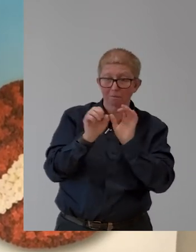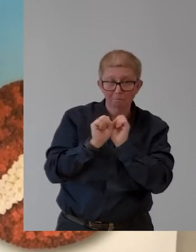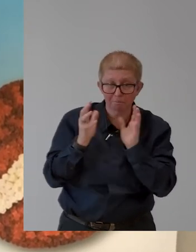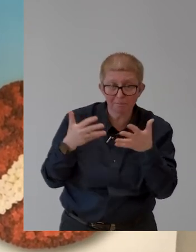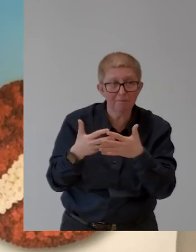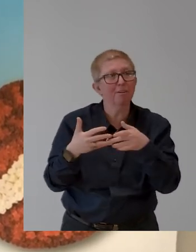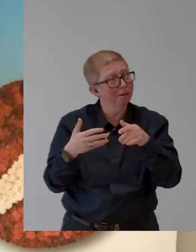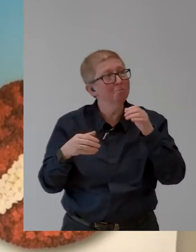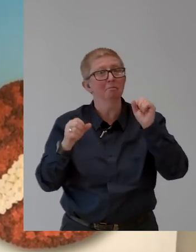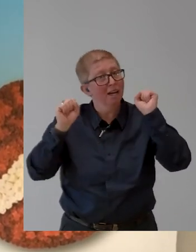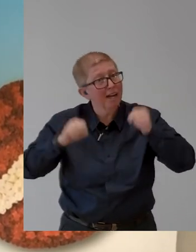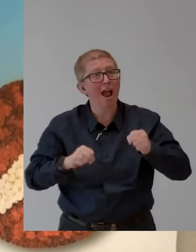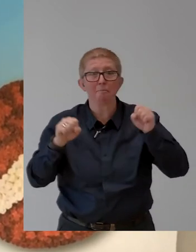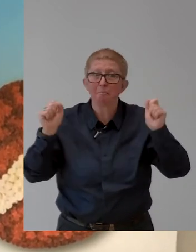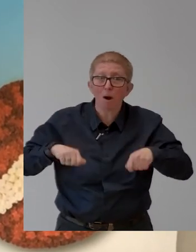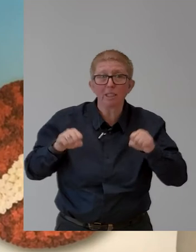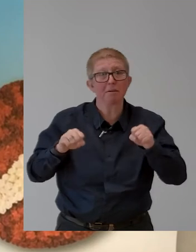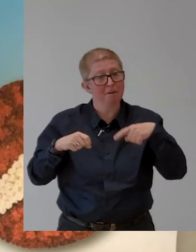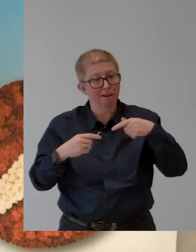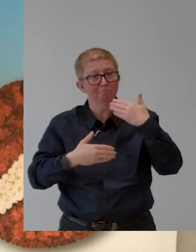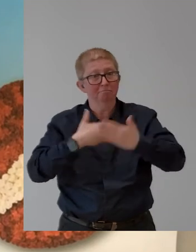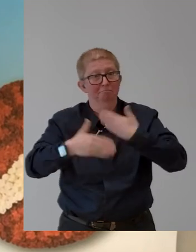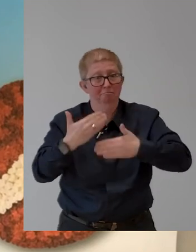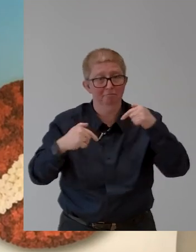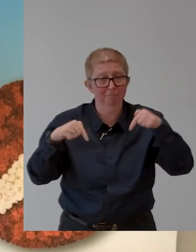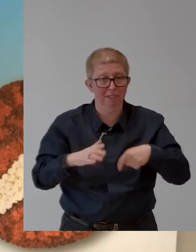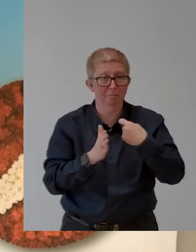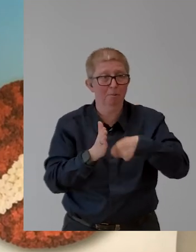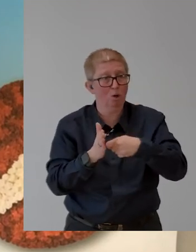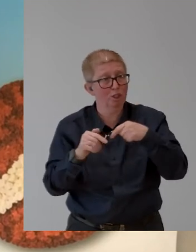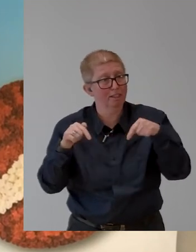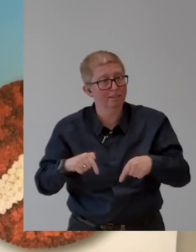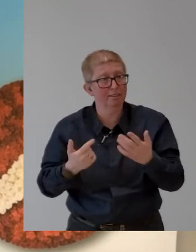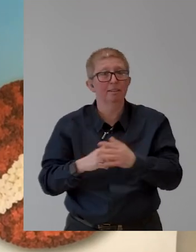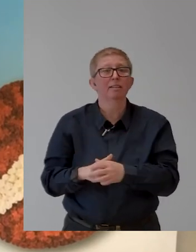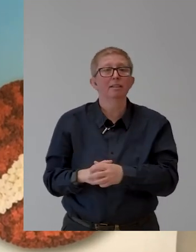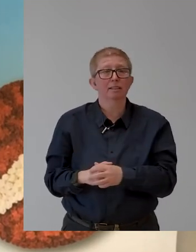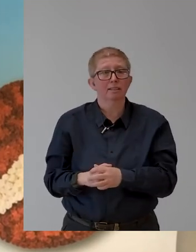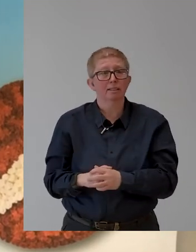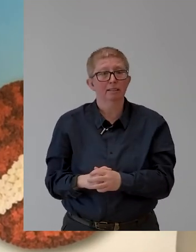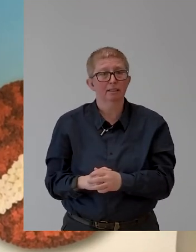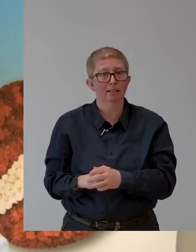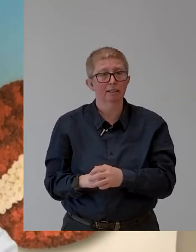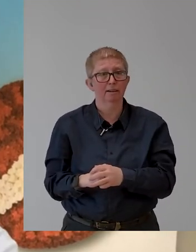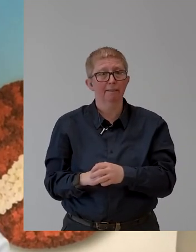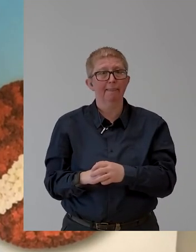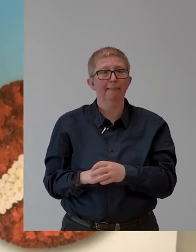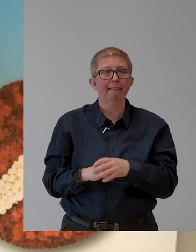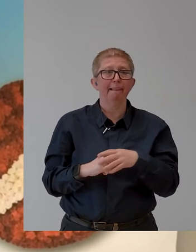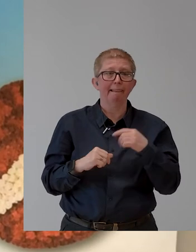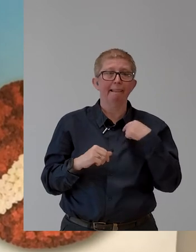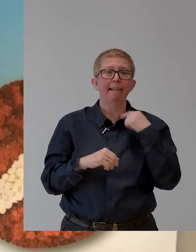as an online event. But I would say maybe let me start with a thesis